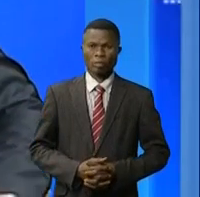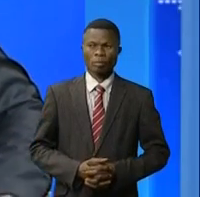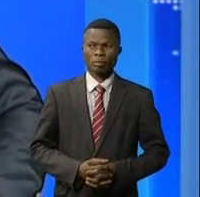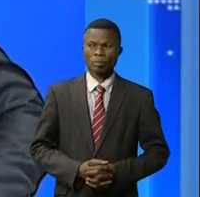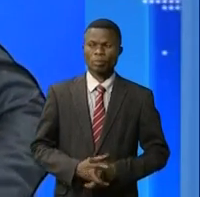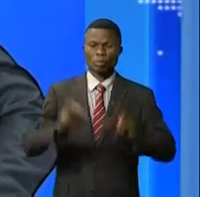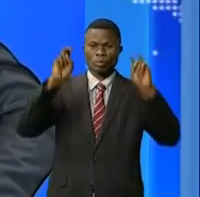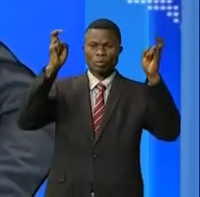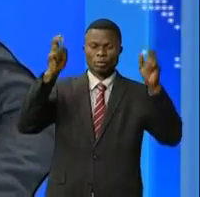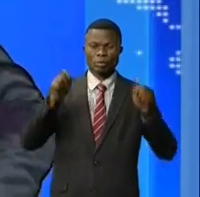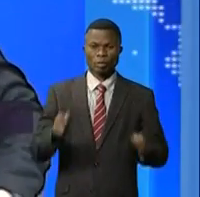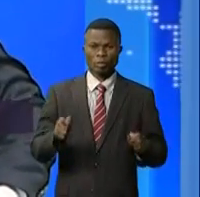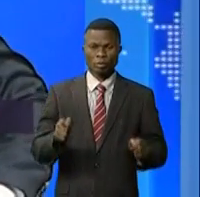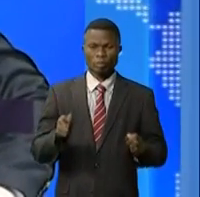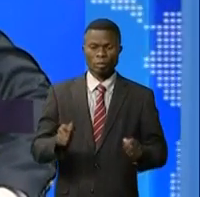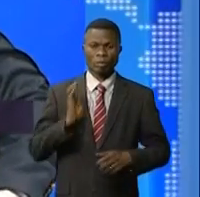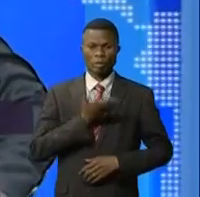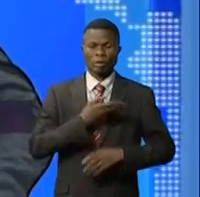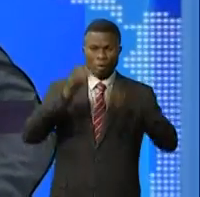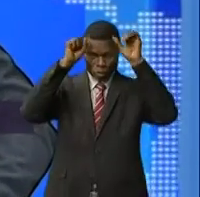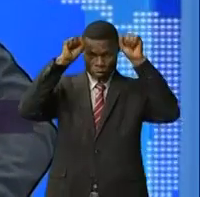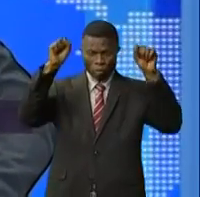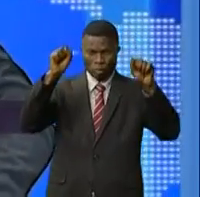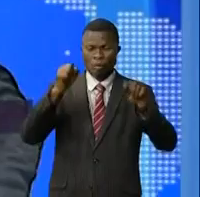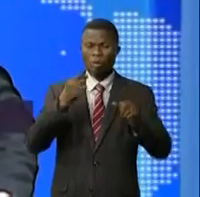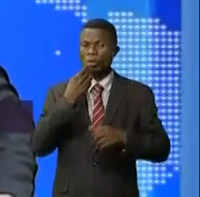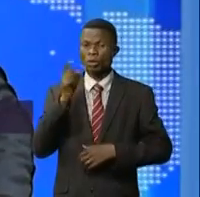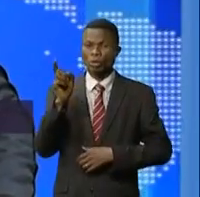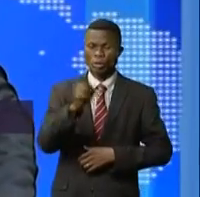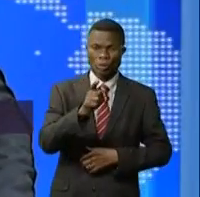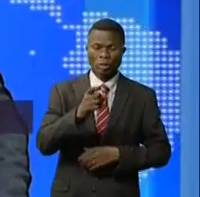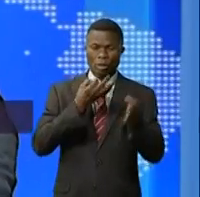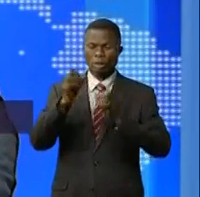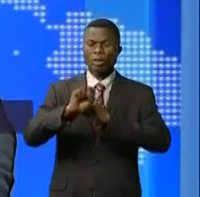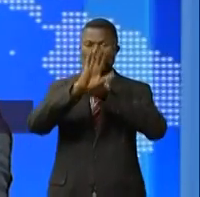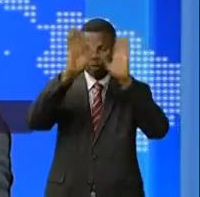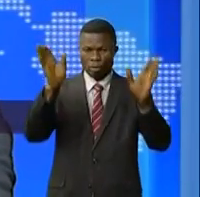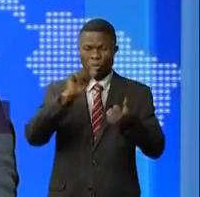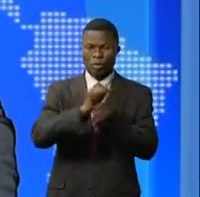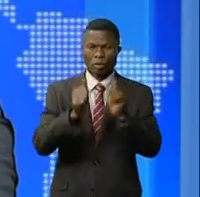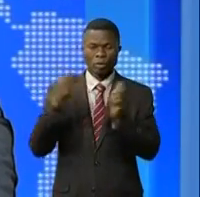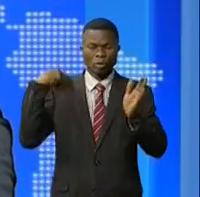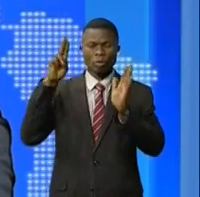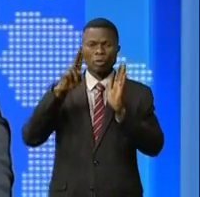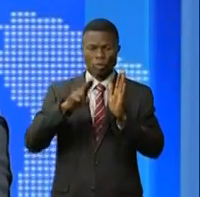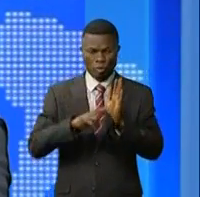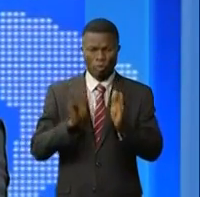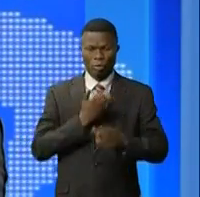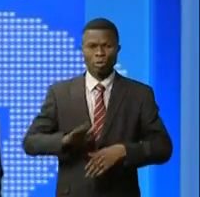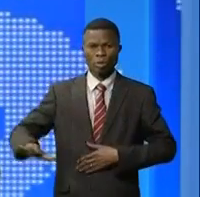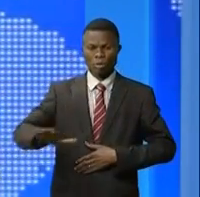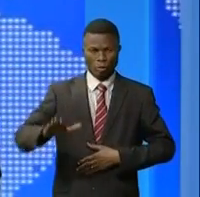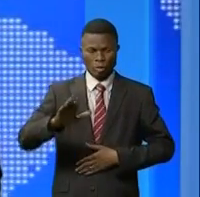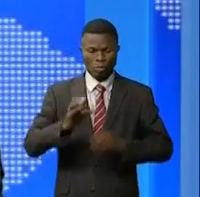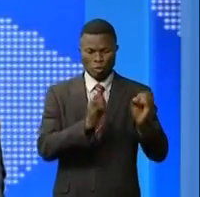Au sommaire de ces journales, le président de la République a donné des instructions claires et précises au gouvernement de la République pour